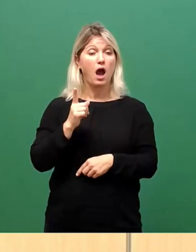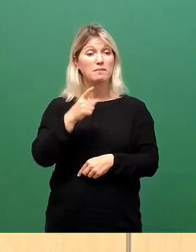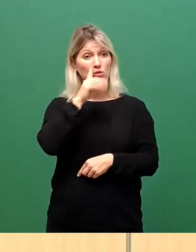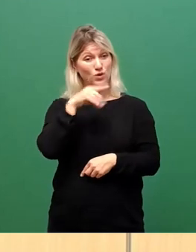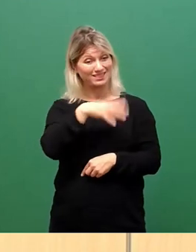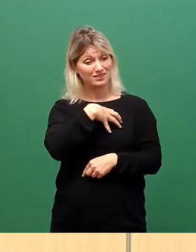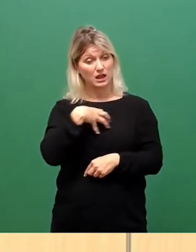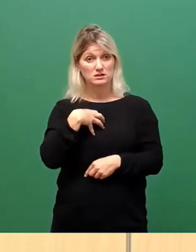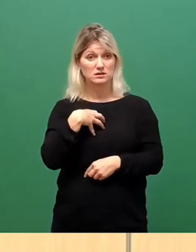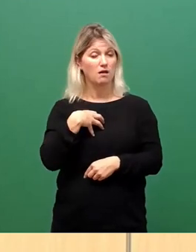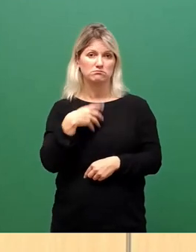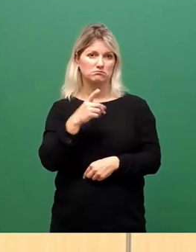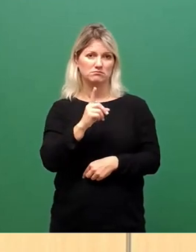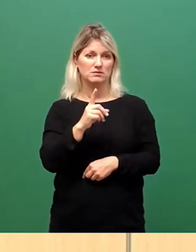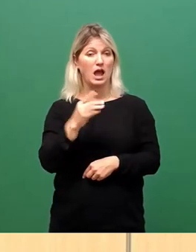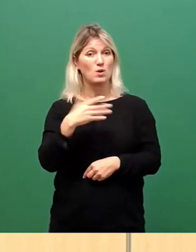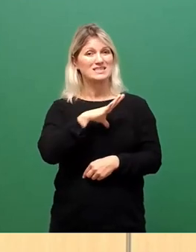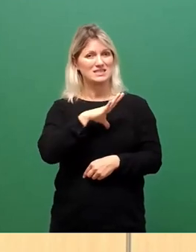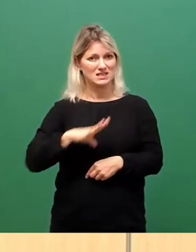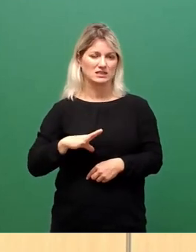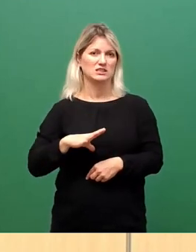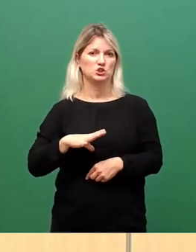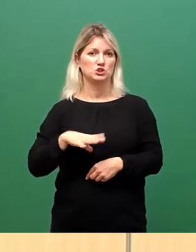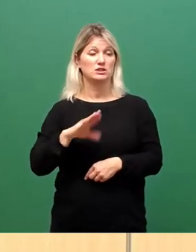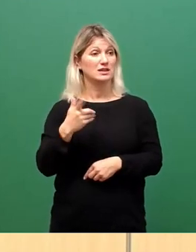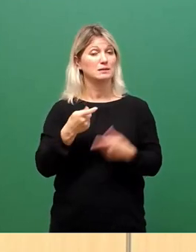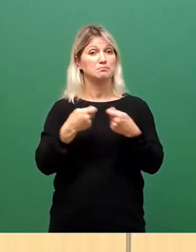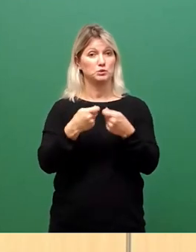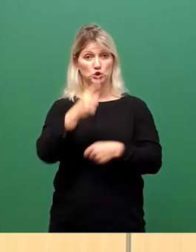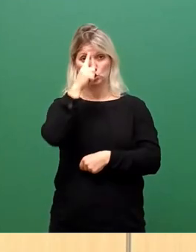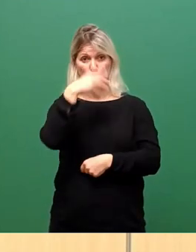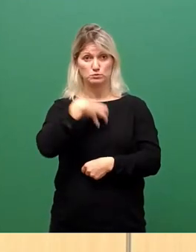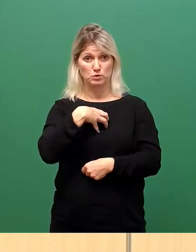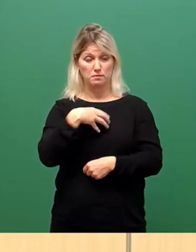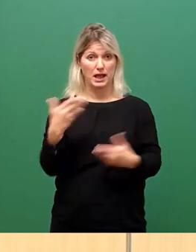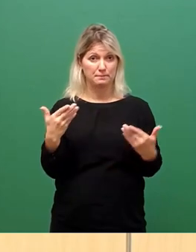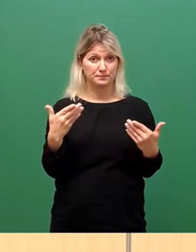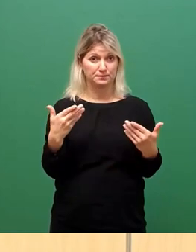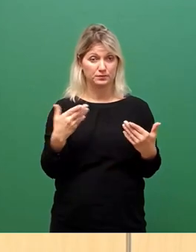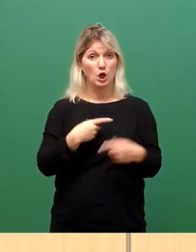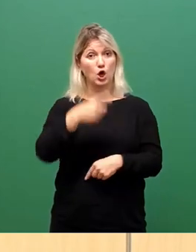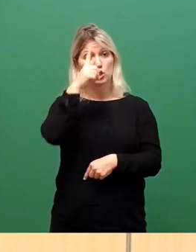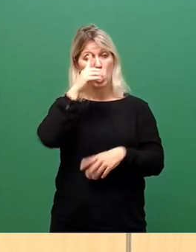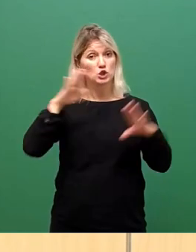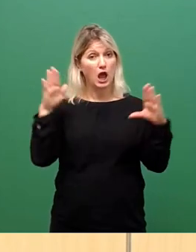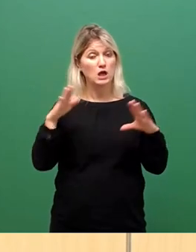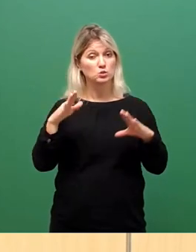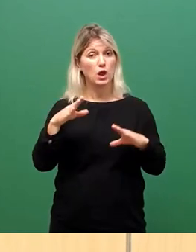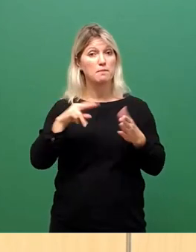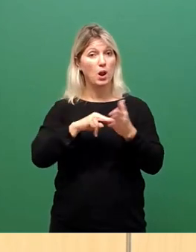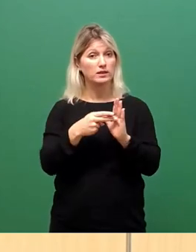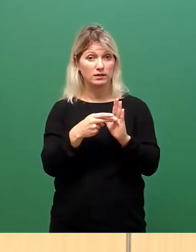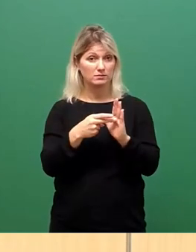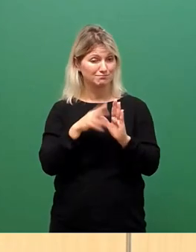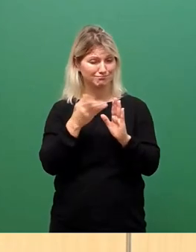ein sächsisches und ganz besonderes, ein bundesdeutsches Problem. Die deutsche Asylpolitik ist auf ganzer Linie gescheitert, sagt die